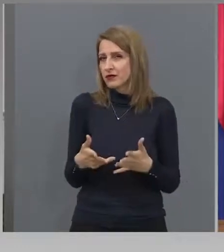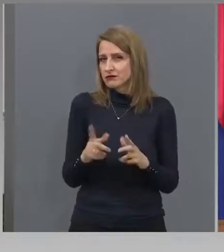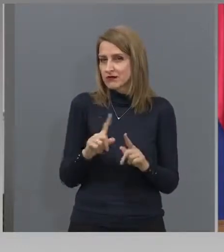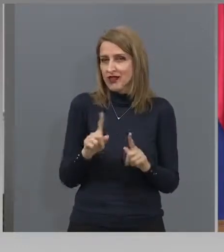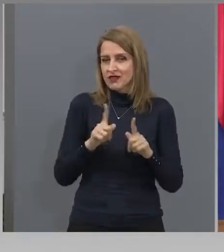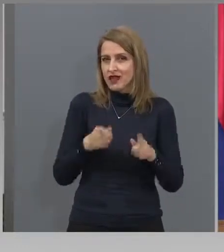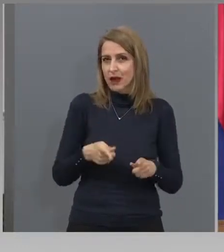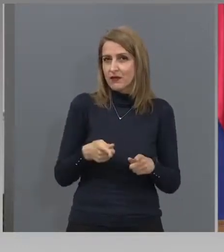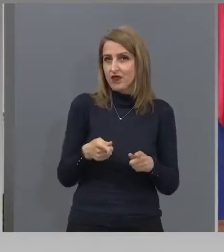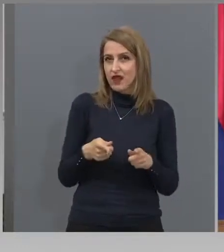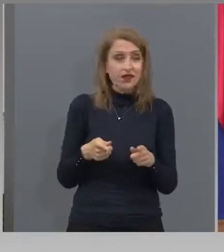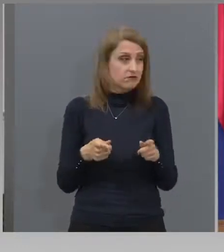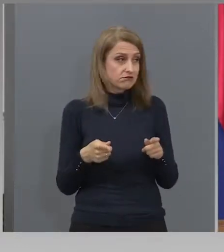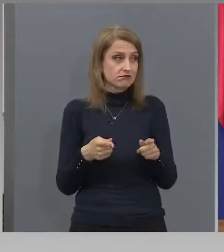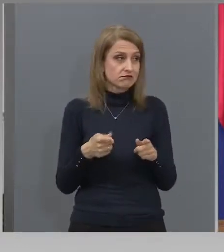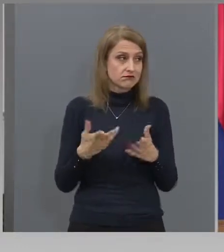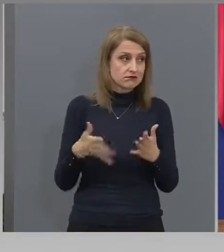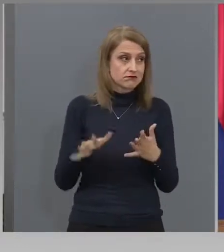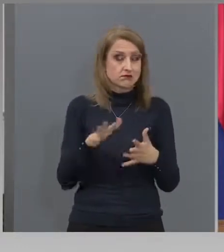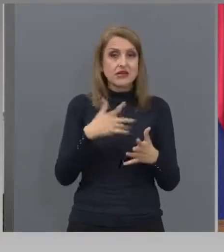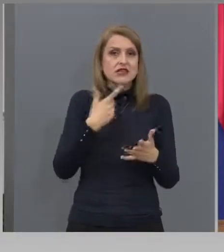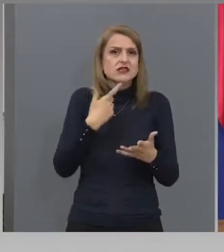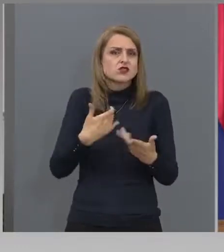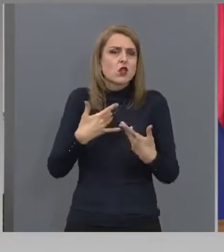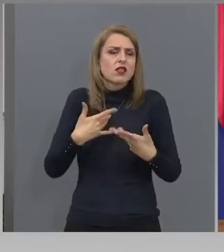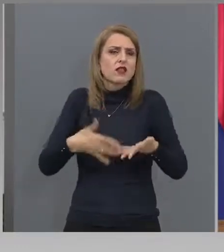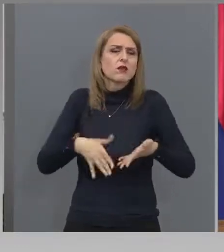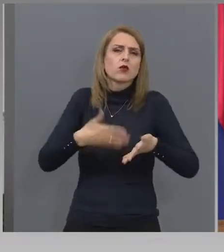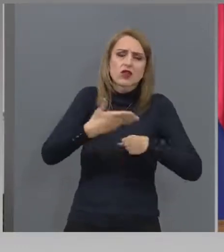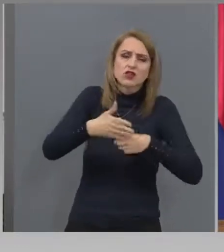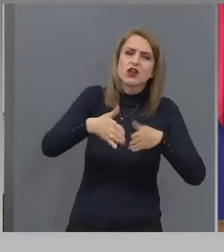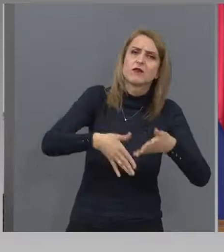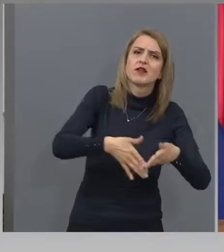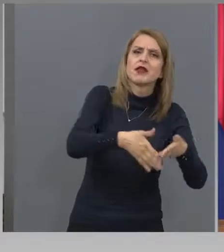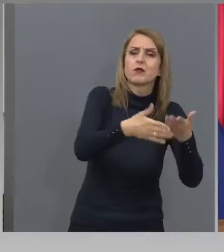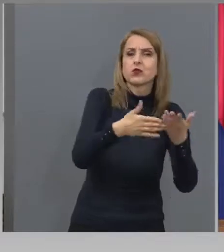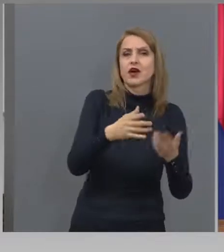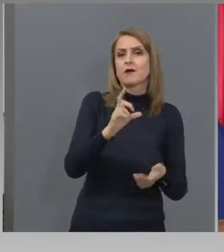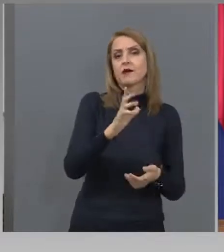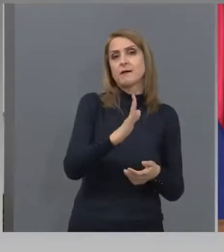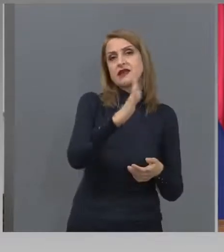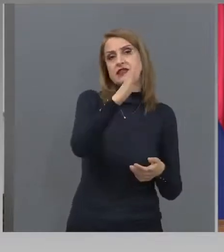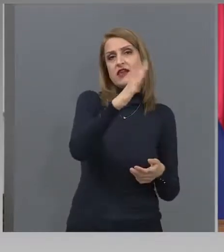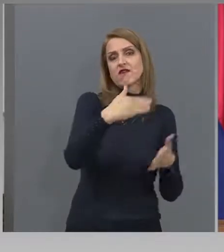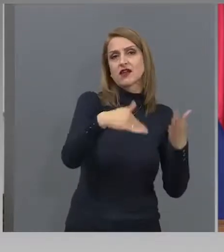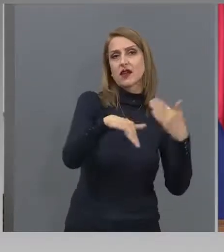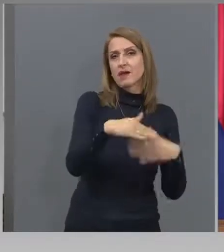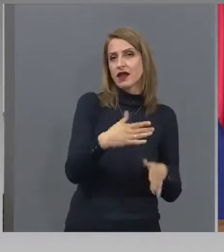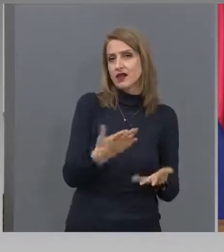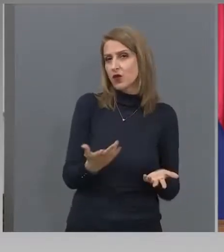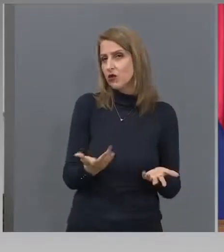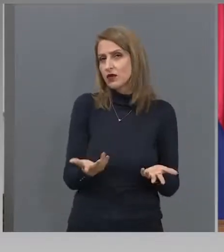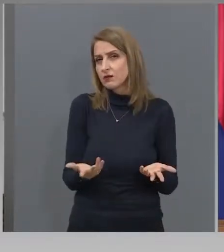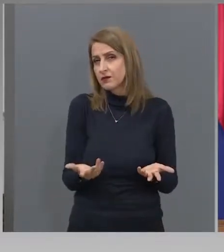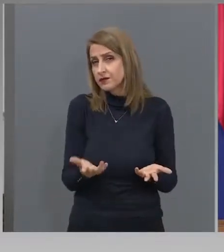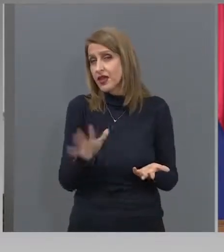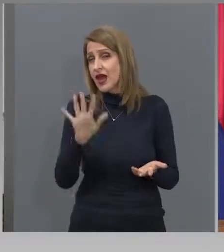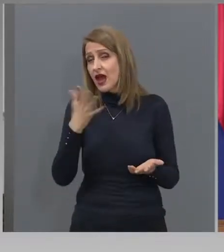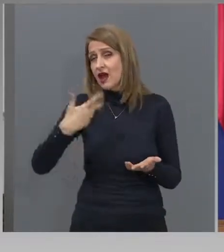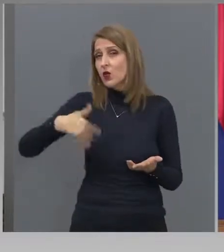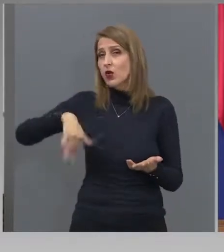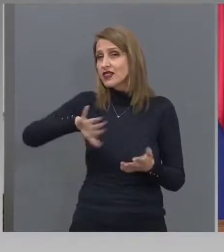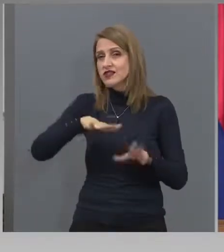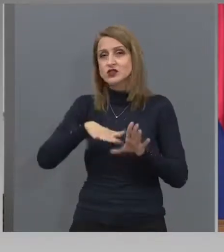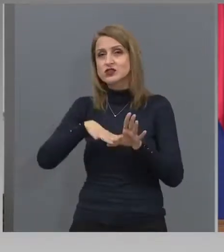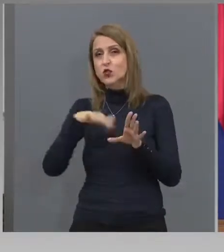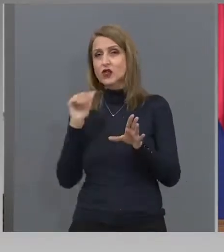и на база на какво ние продължаваме да ги подкрепяме при положение, че вчера се казва, ония ден, прощавайте, ако ние ще се откажем